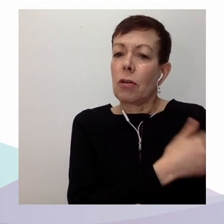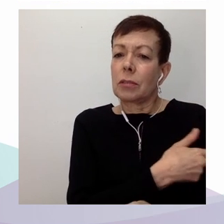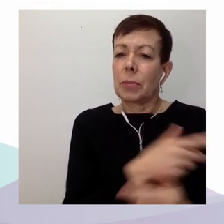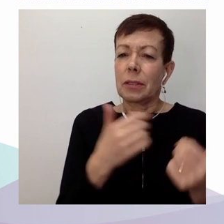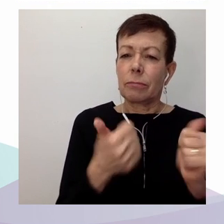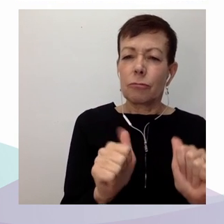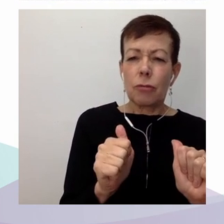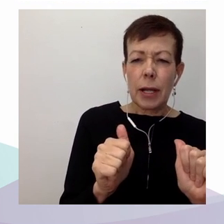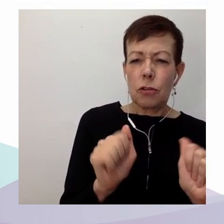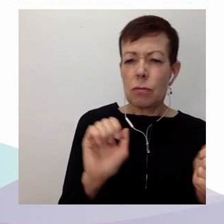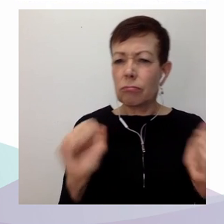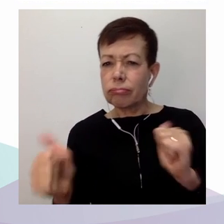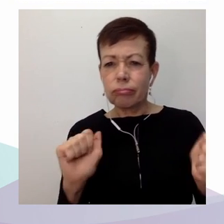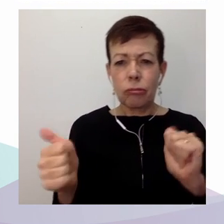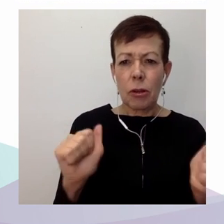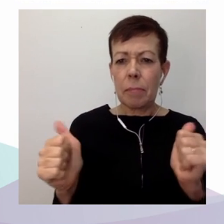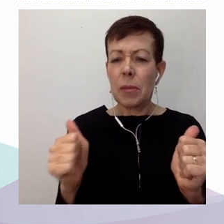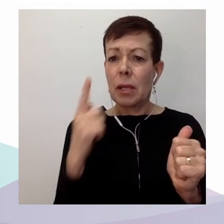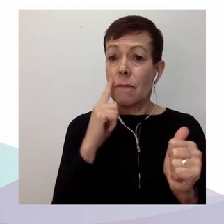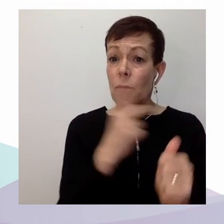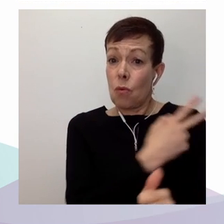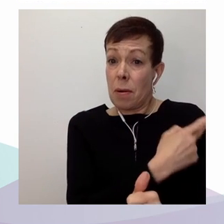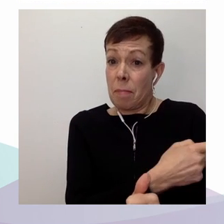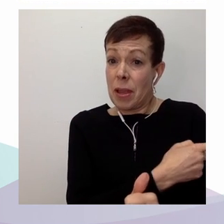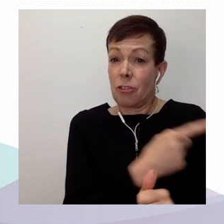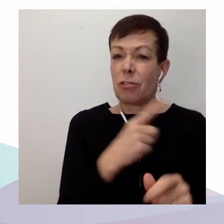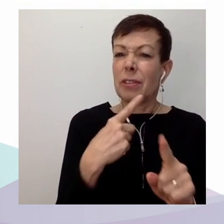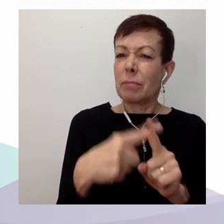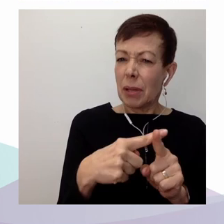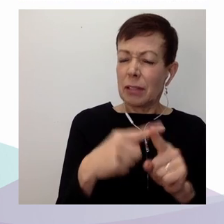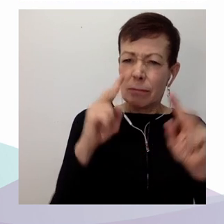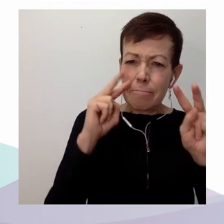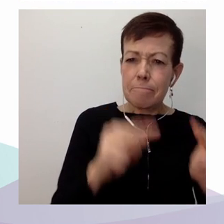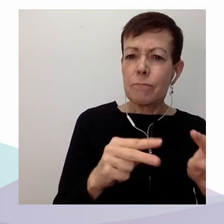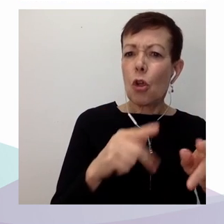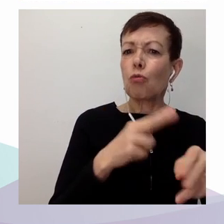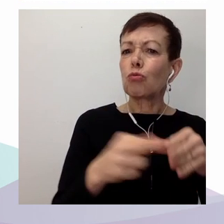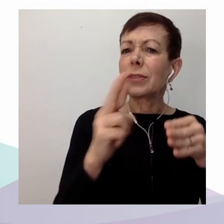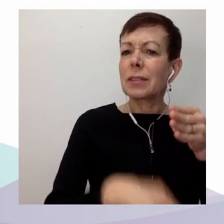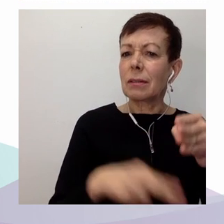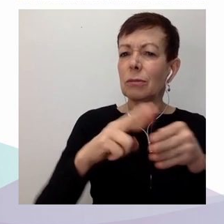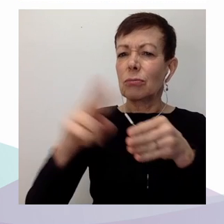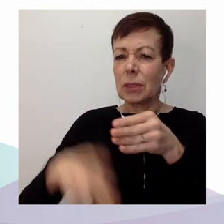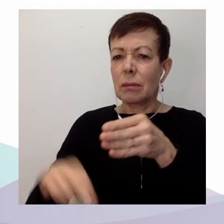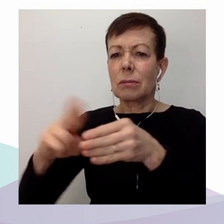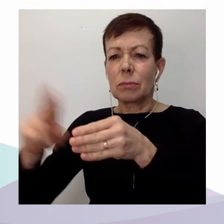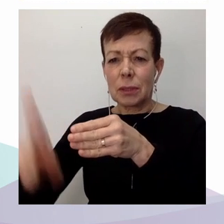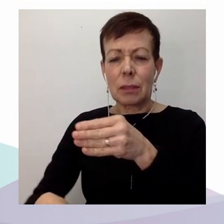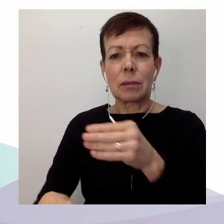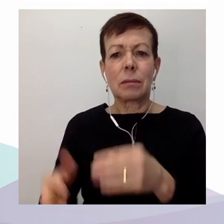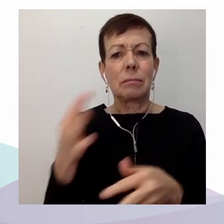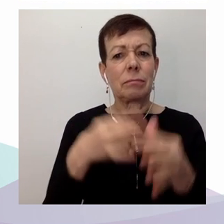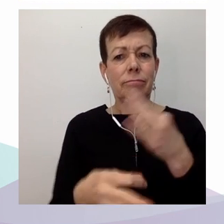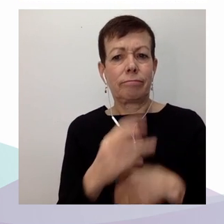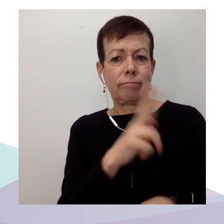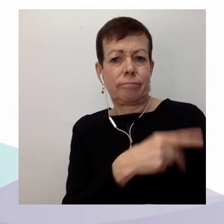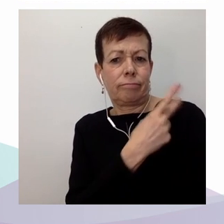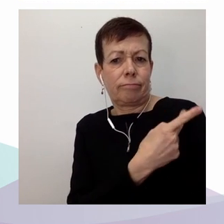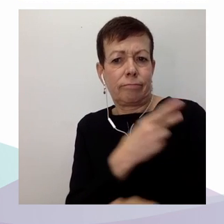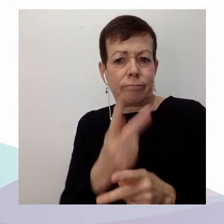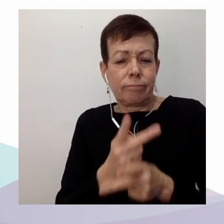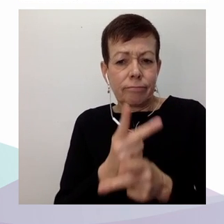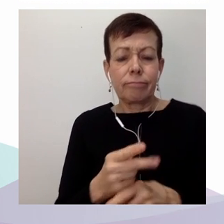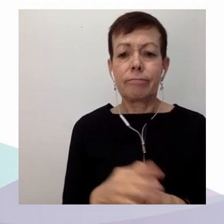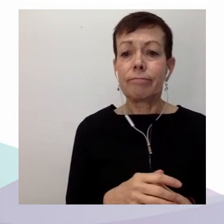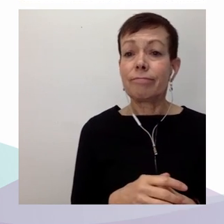Et enfin, pensons à la plus récente réforme de 2015 qui a centralisé les pouvoirs dans les mains du ministre de la